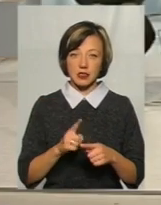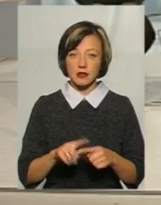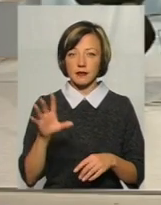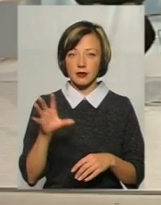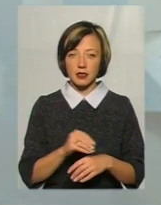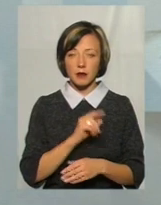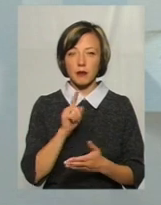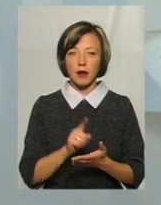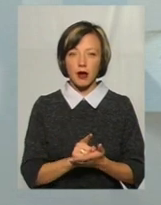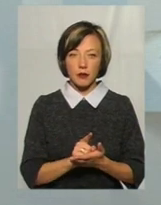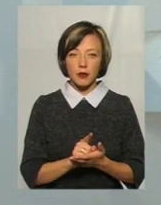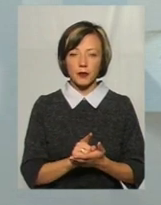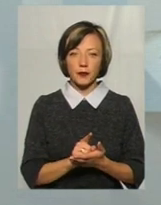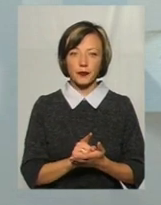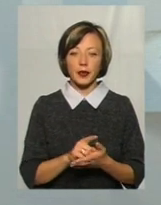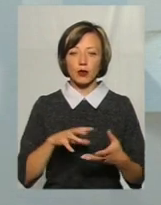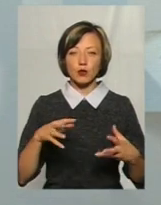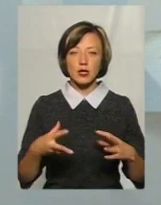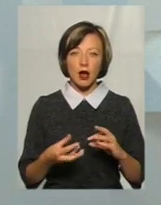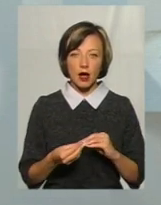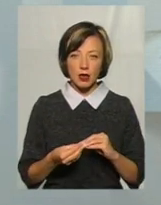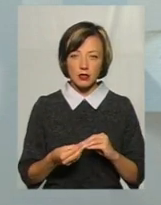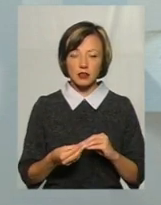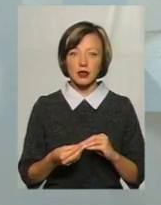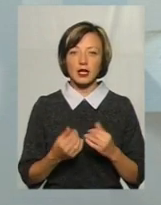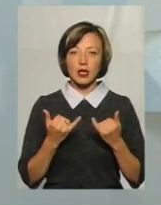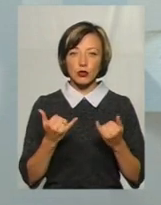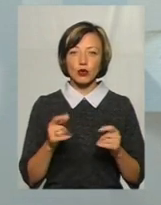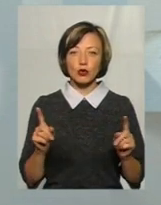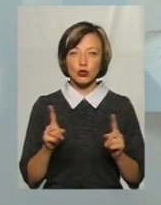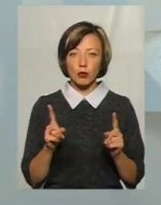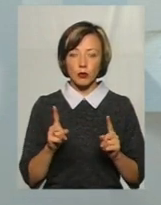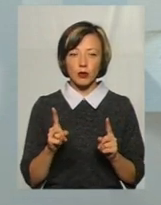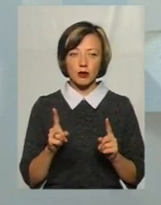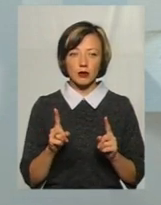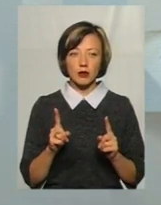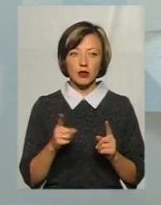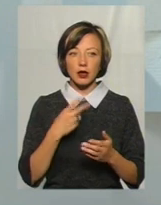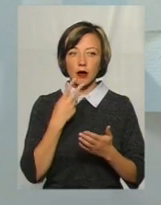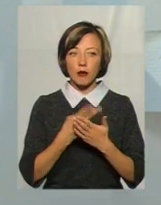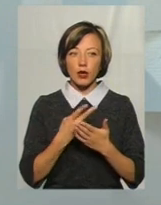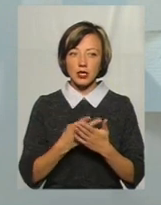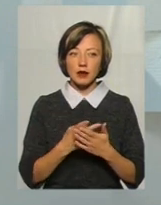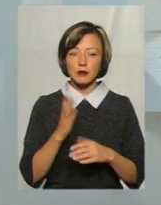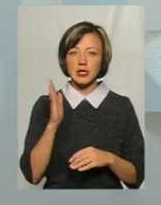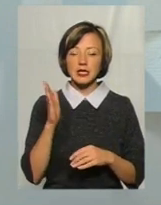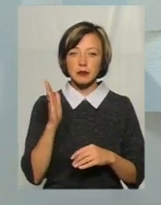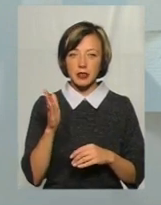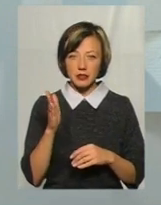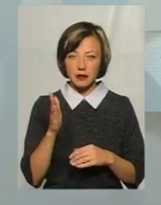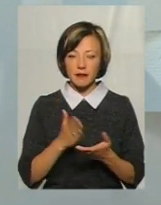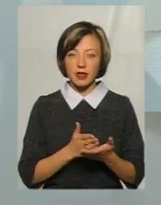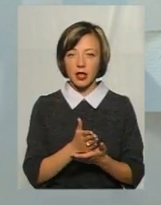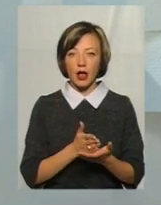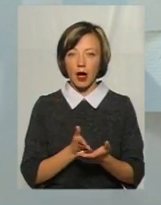все маємо узагальнити. для того, щоб показати перспективні